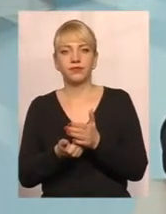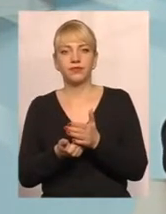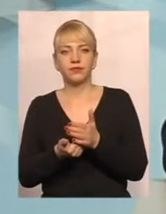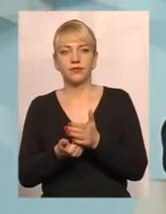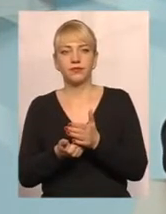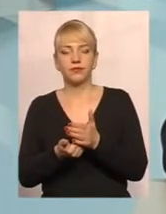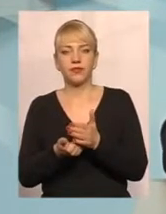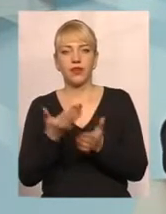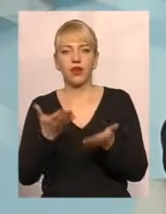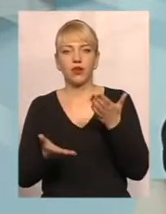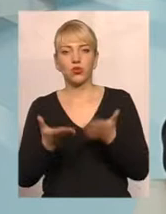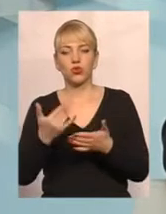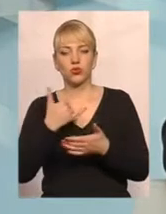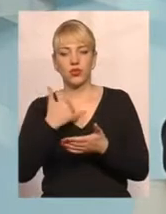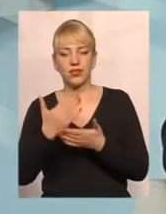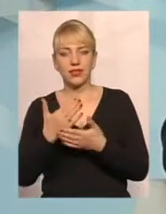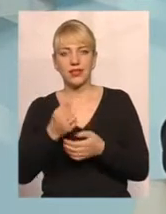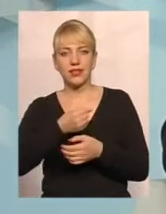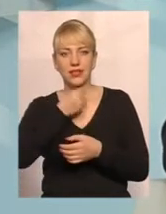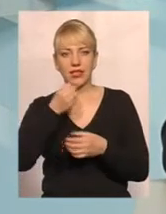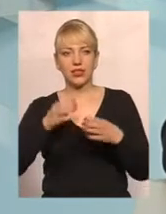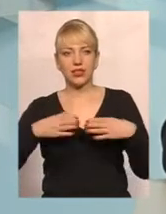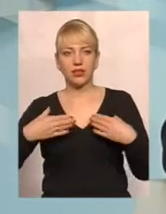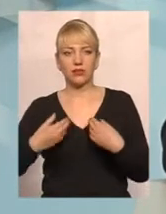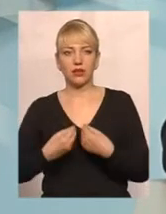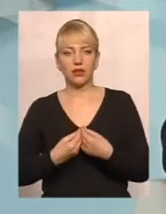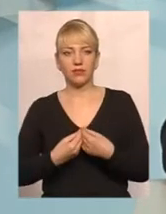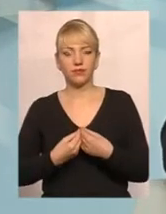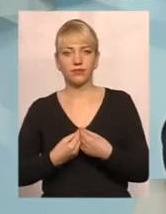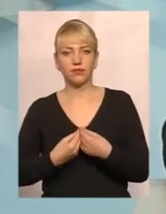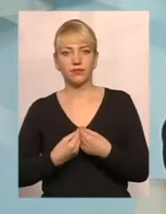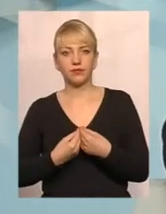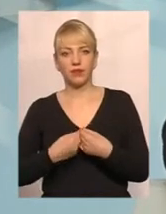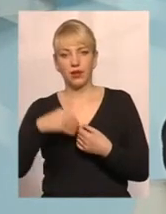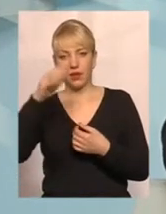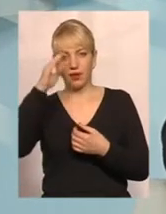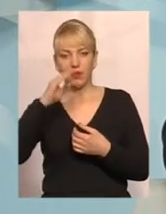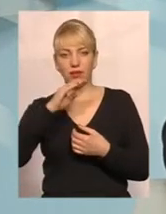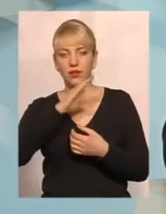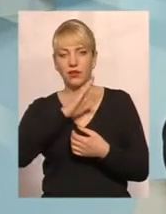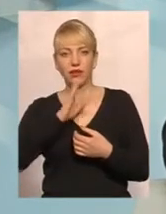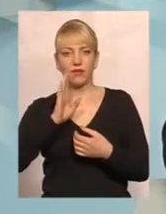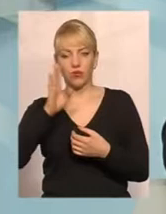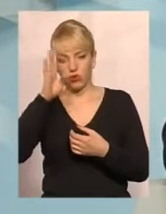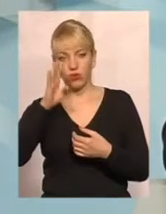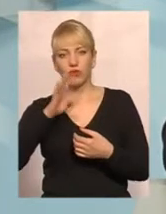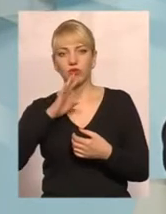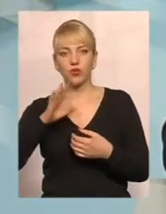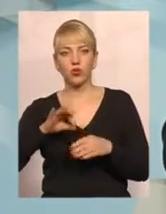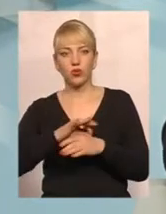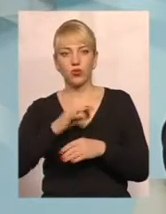у нас є старша сім'я, до прикладу, батьків, чоловік-дружина, вони є